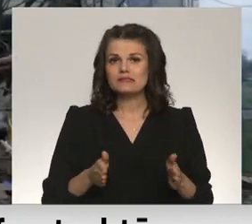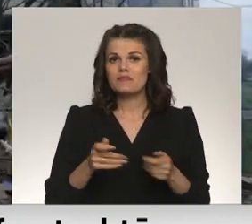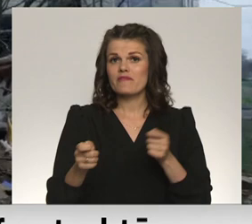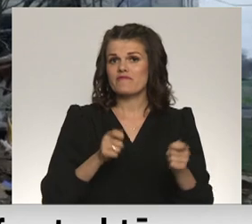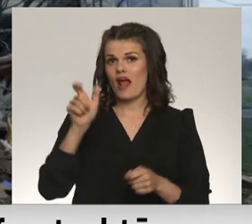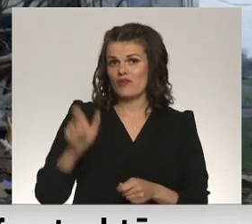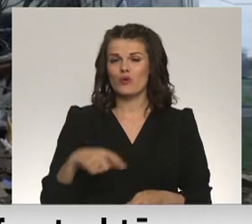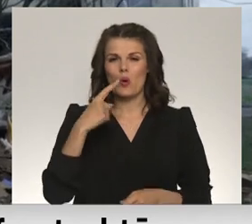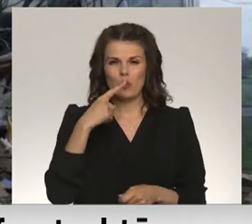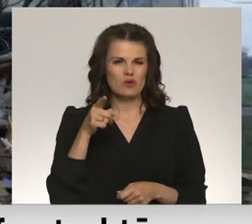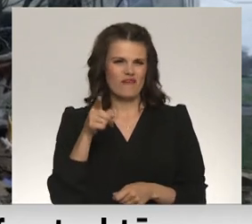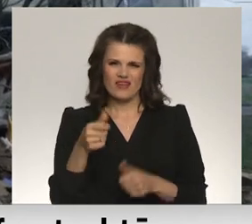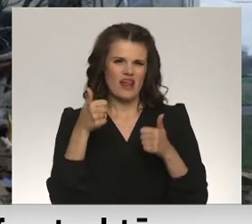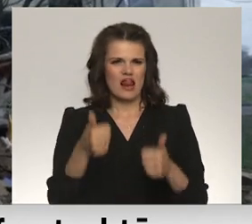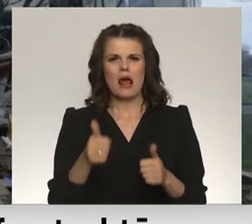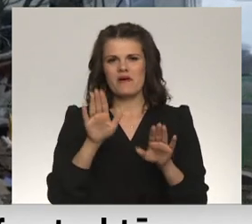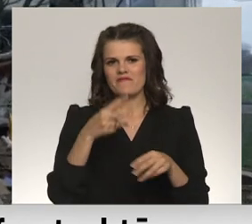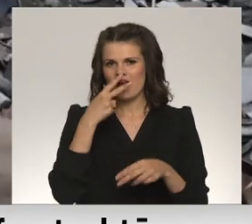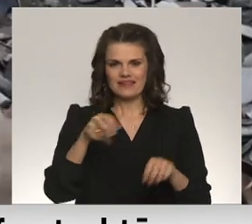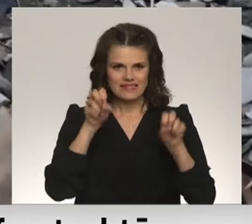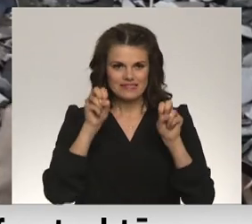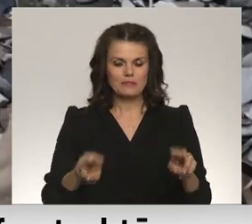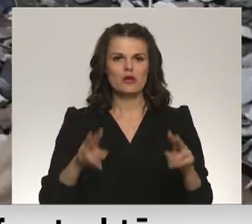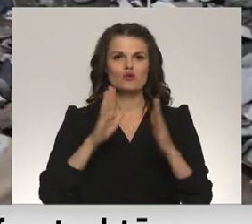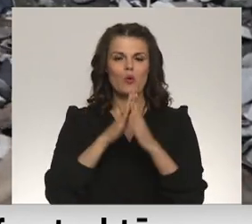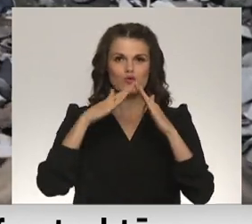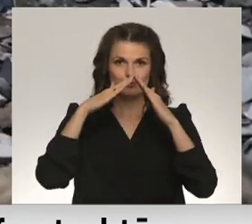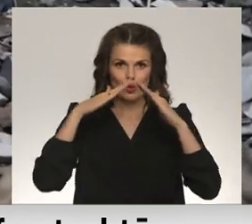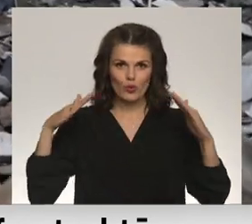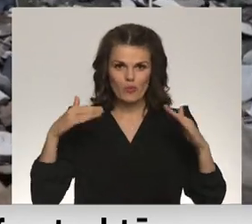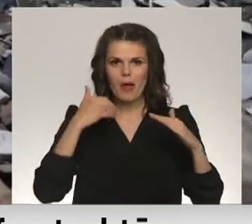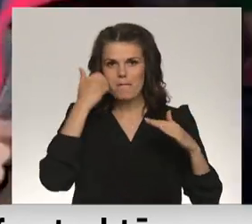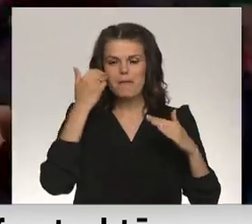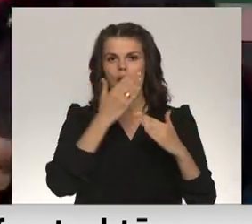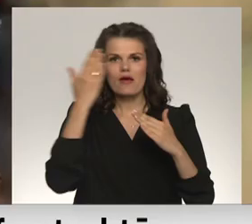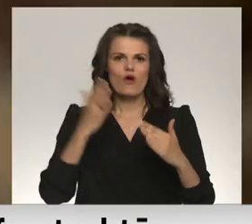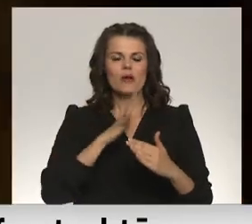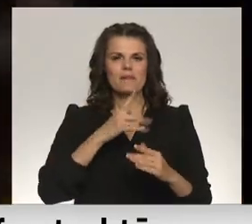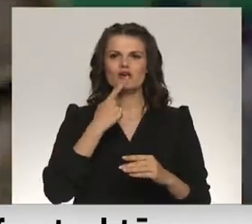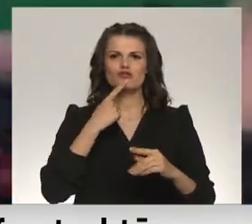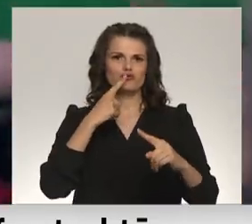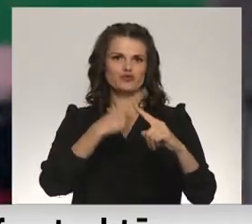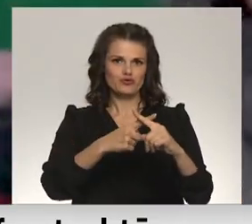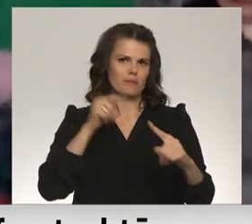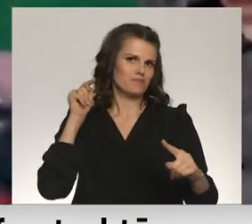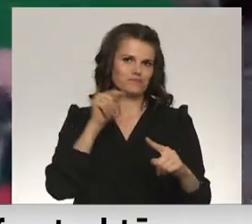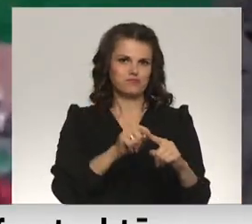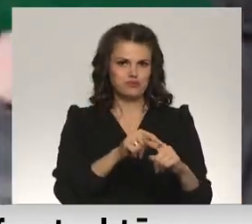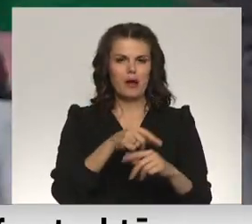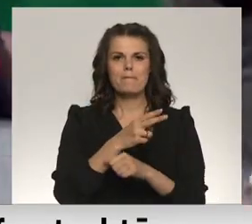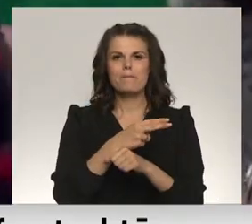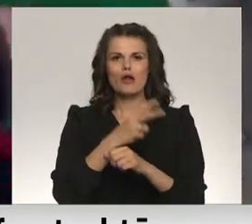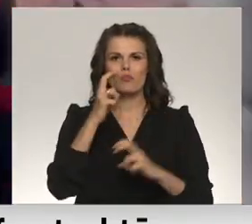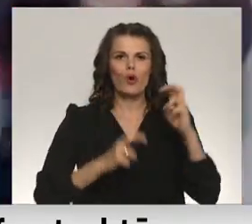iebrucēja labi zinājuši, šauj, jo zjumta uz balta fona bijis uzkrāsots Sarkans krusts. Jau ziņots, ka Mariupols rūpnīcas